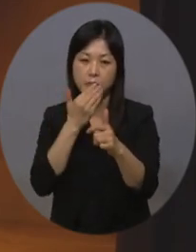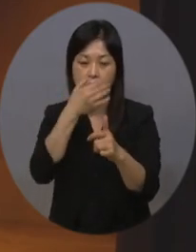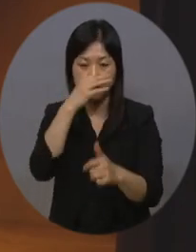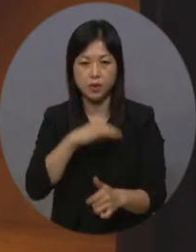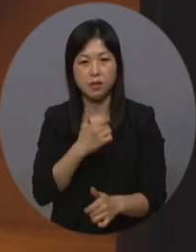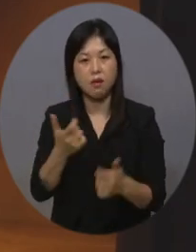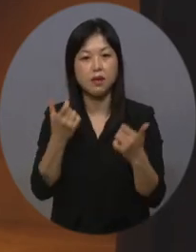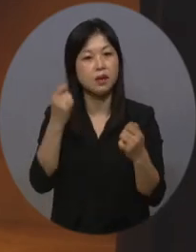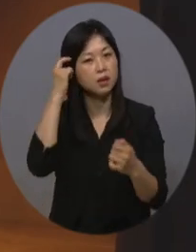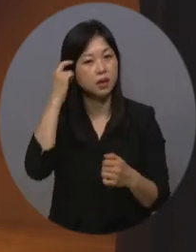뉴스 조은빈입니다.